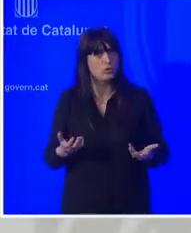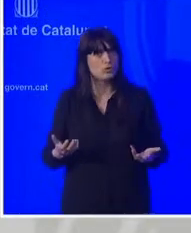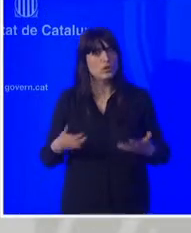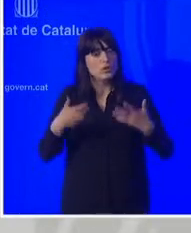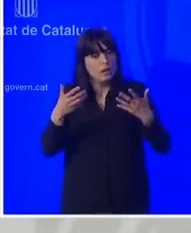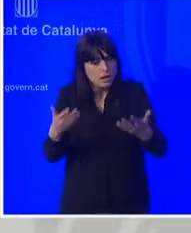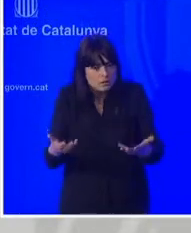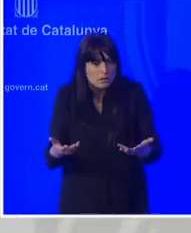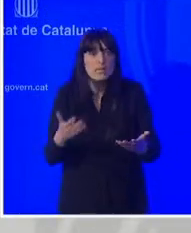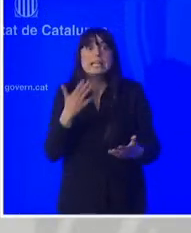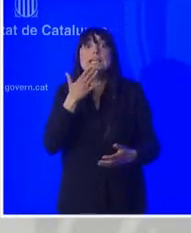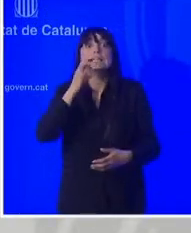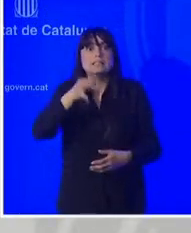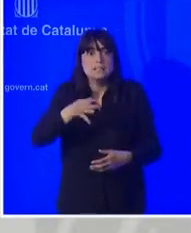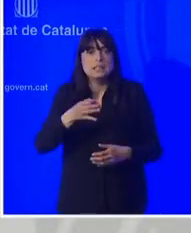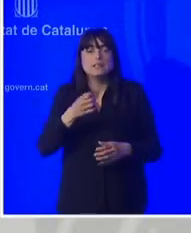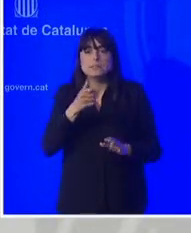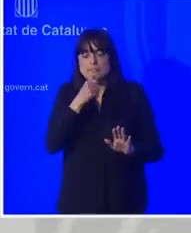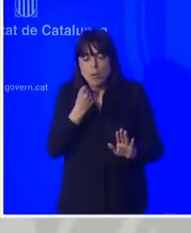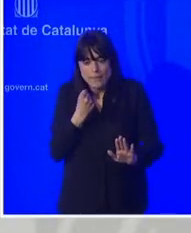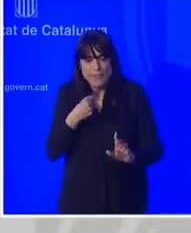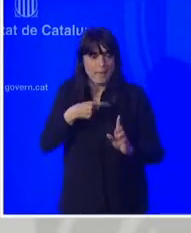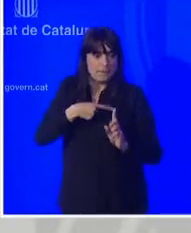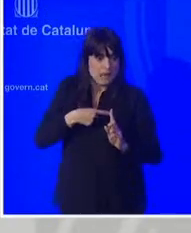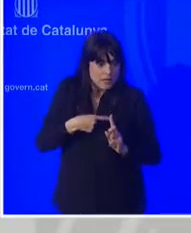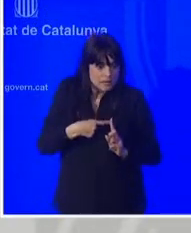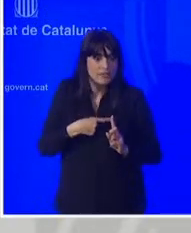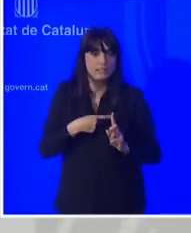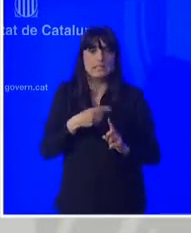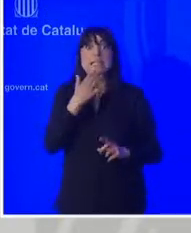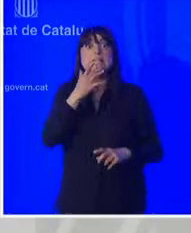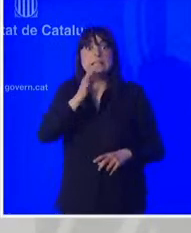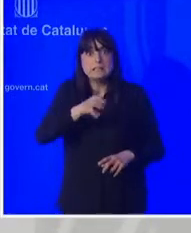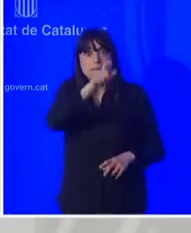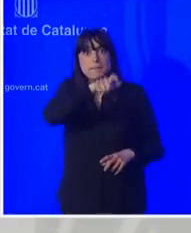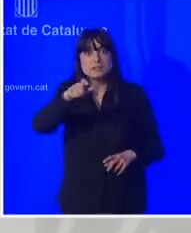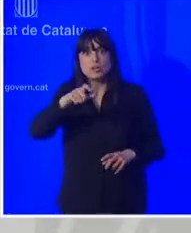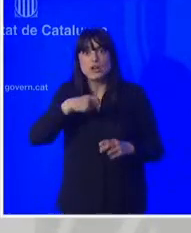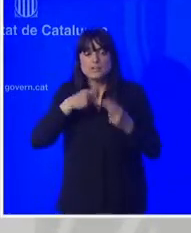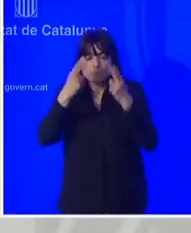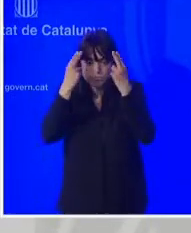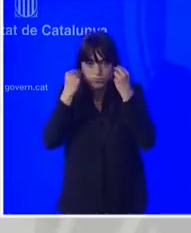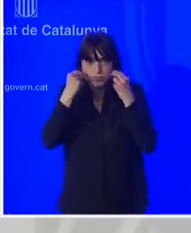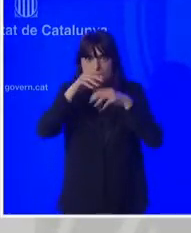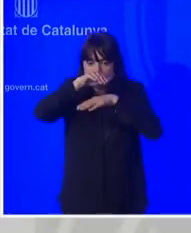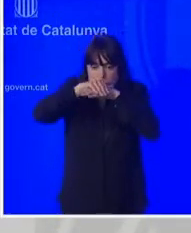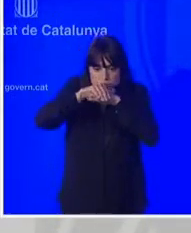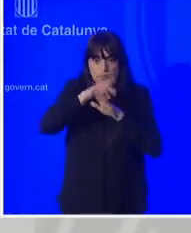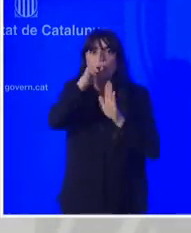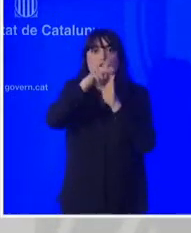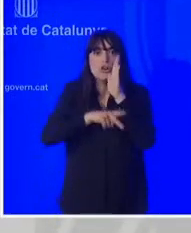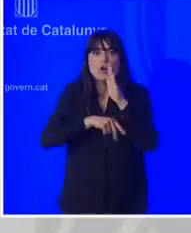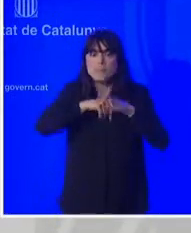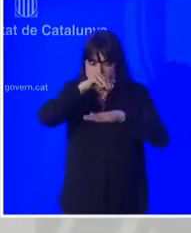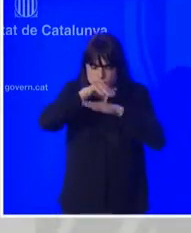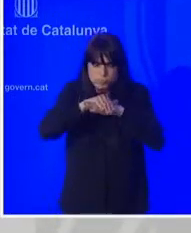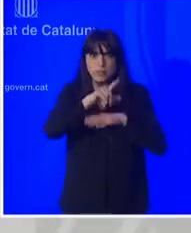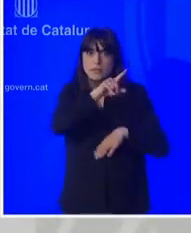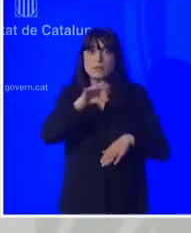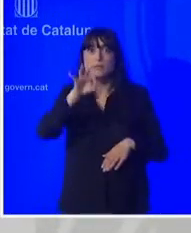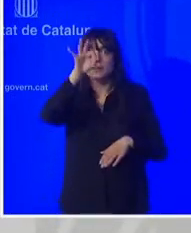doncs que si segueixen aquestes restriccions i aquestes recomanacions que en aquests moments estan vigents això ens ha de permetre